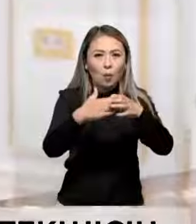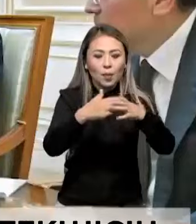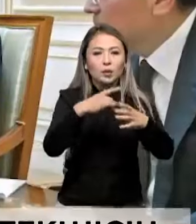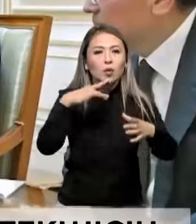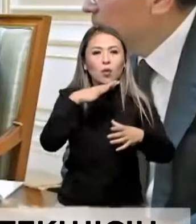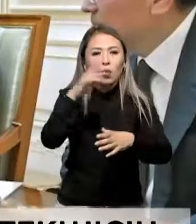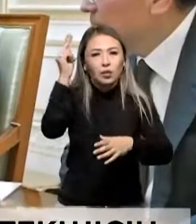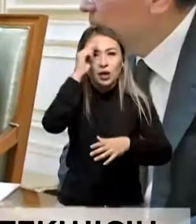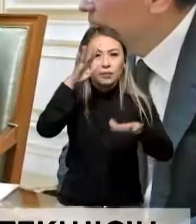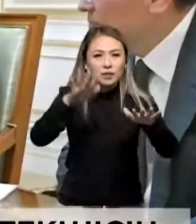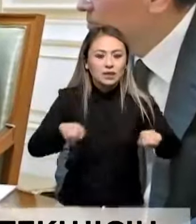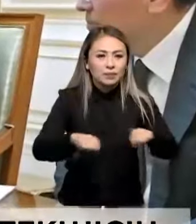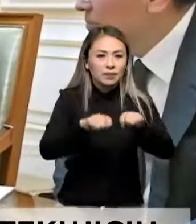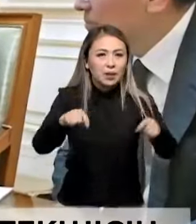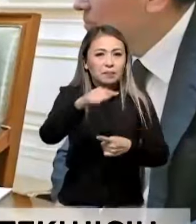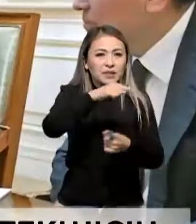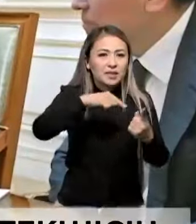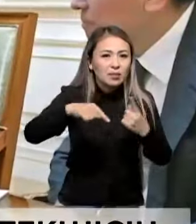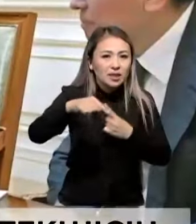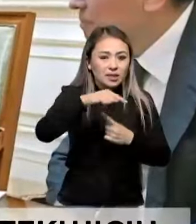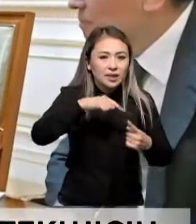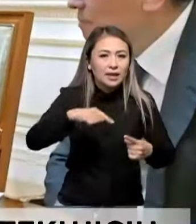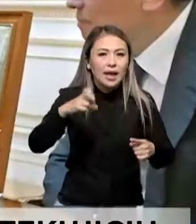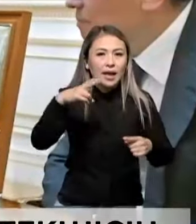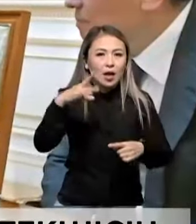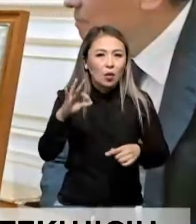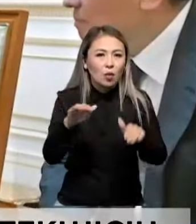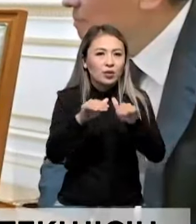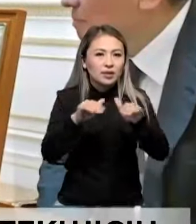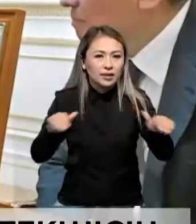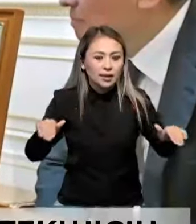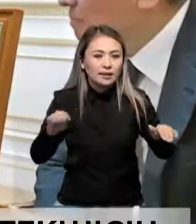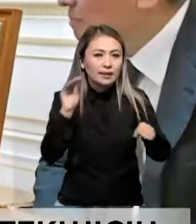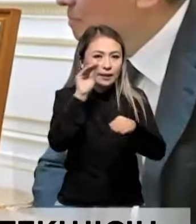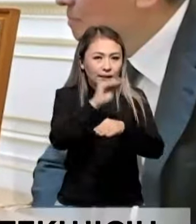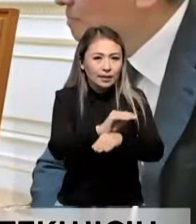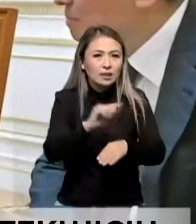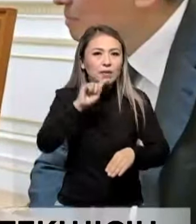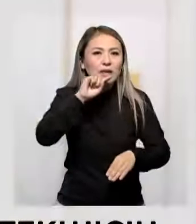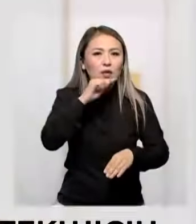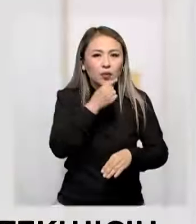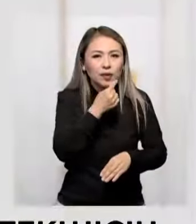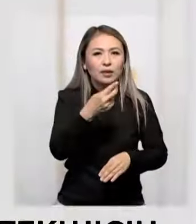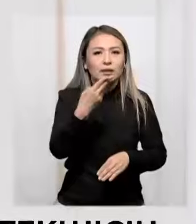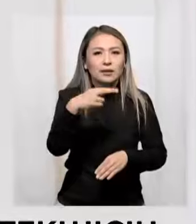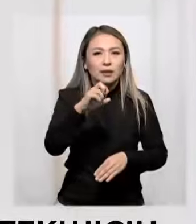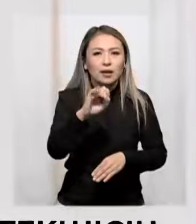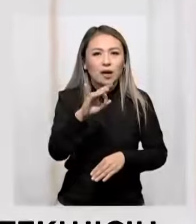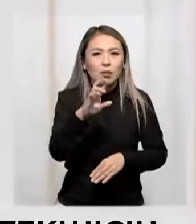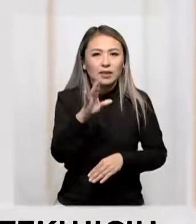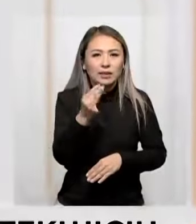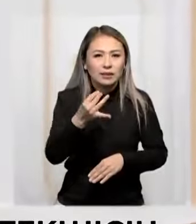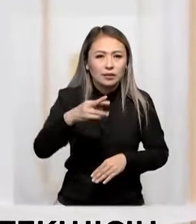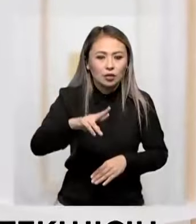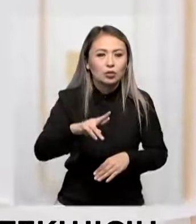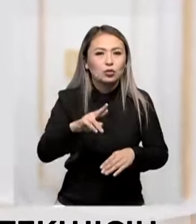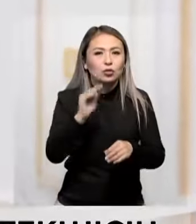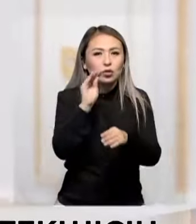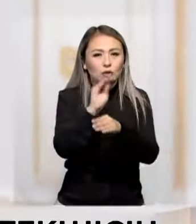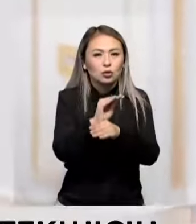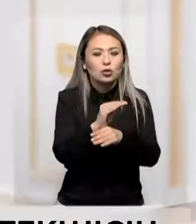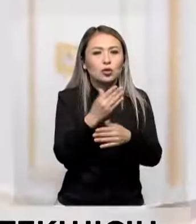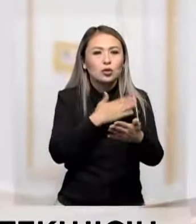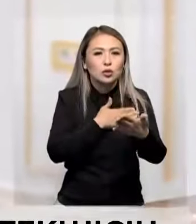компания мен оқы орындар қосылған. Олар бизнес процестеріне әко-стандарттарда еңгізіп, экономиканы декарбонизациялы